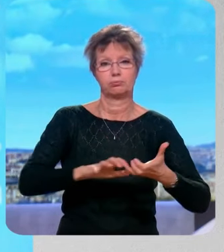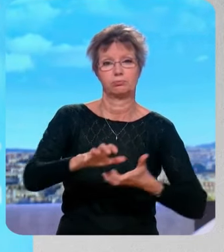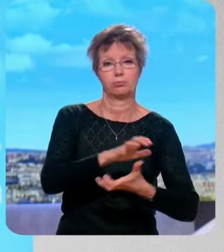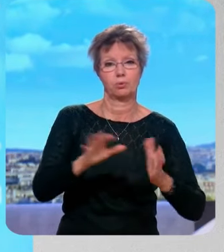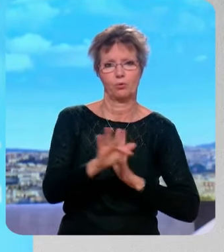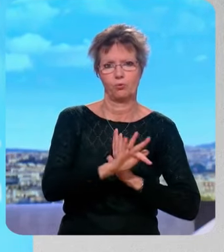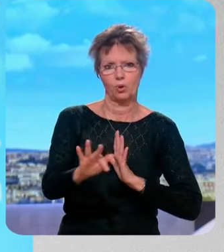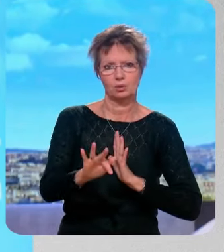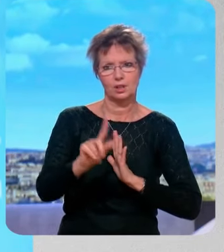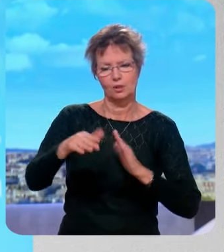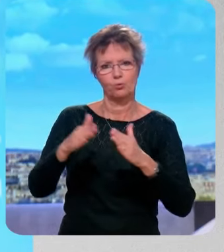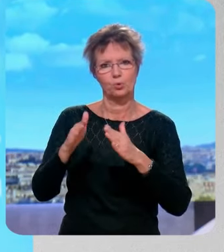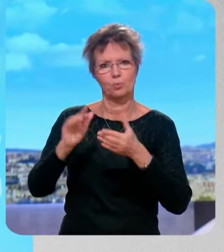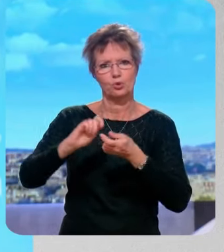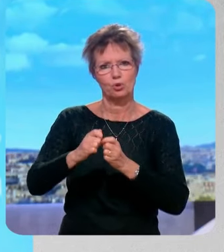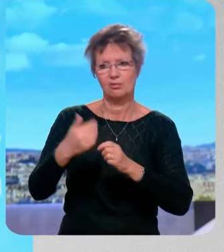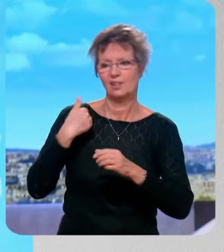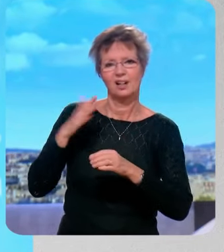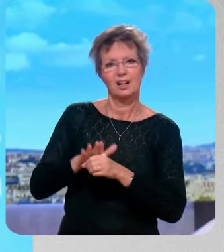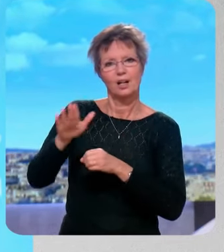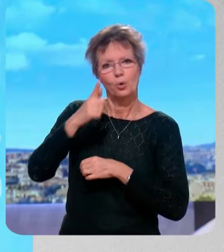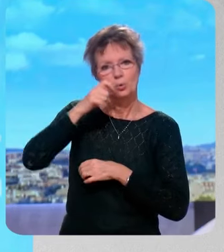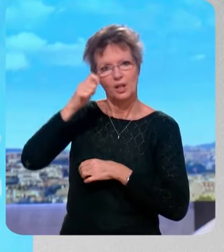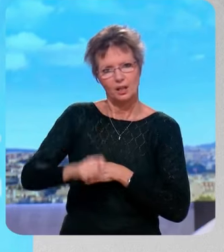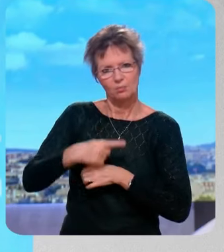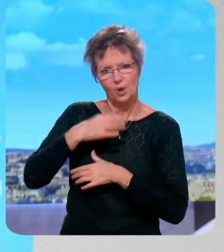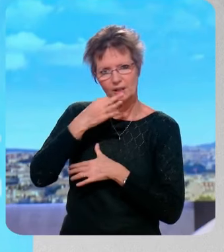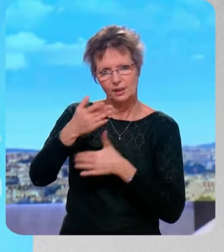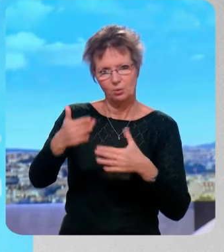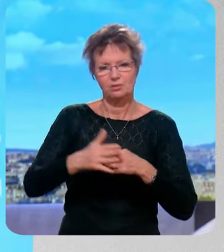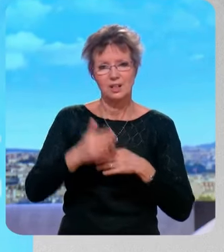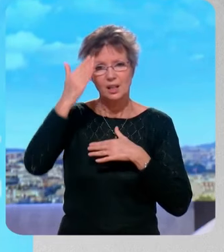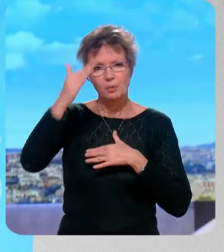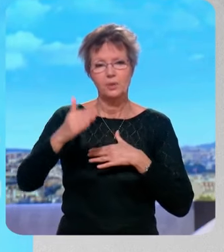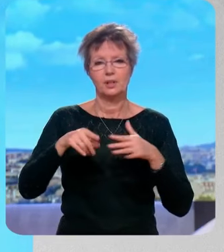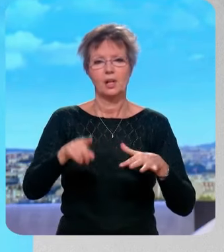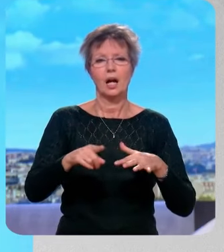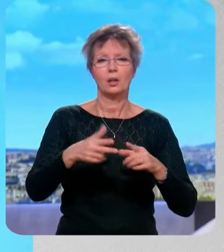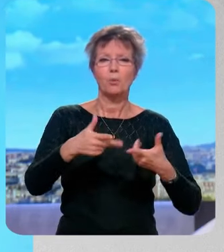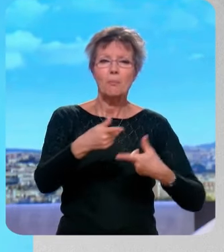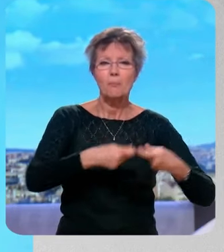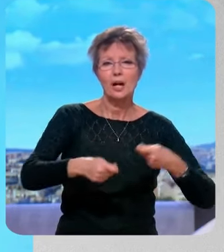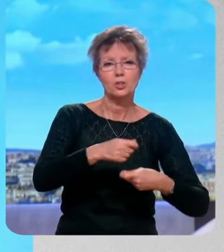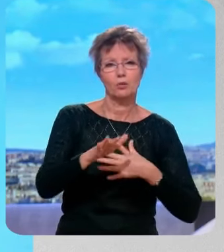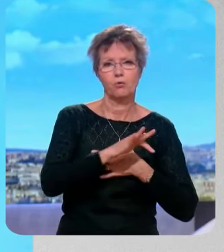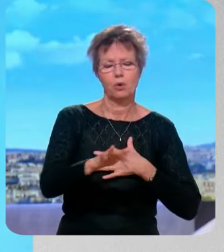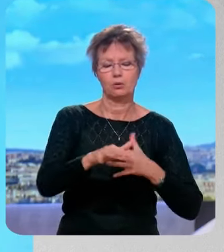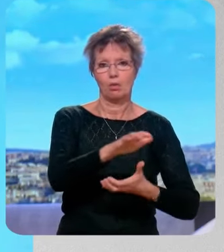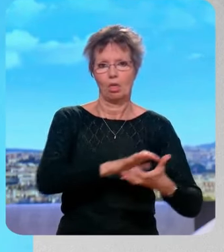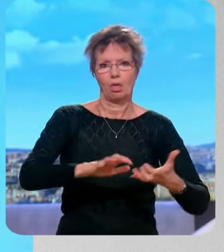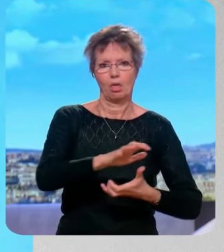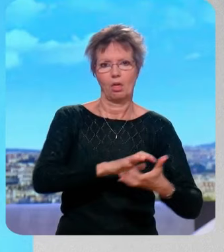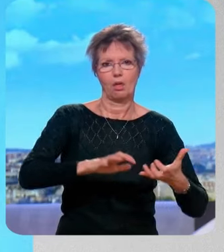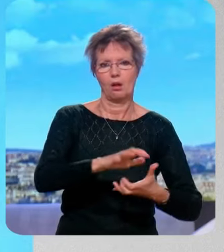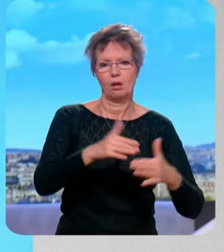demander, j'ai été en Ukraine il a quelques mois pour dire cela, en disant à un moment quand vous créez autant de tensions sur les marchés, nous jouons